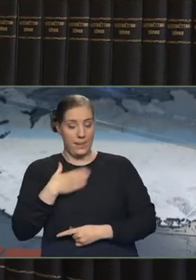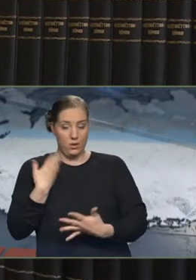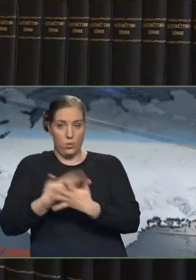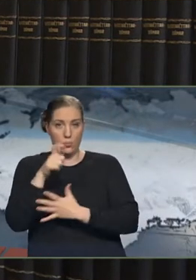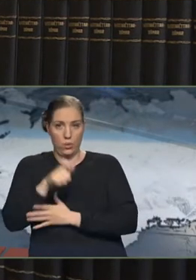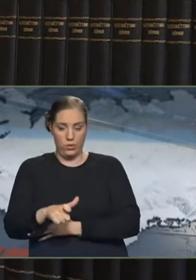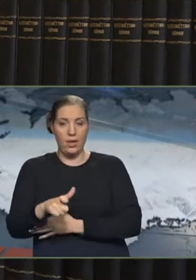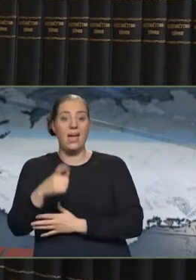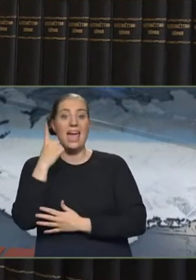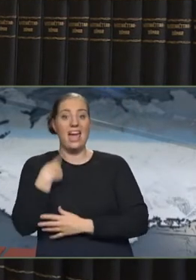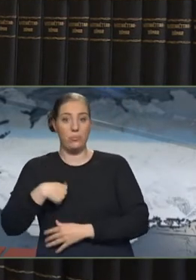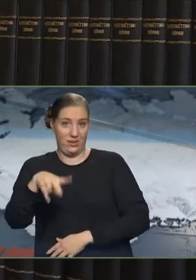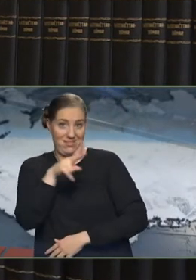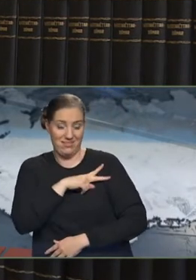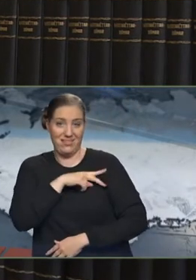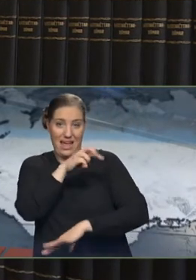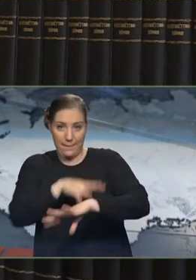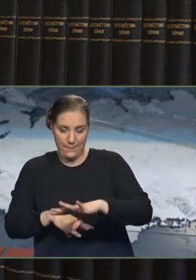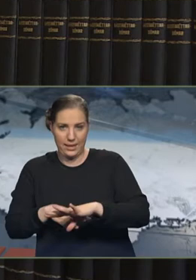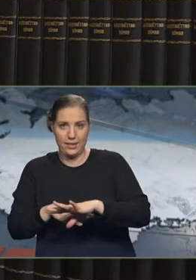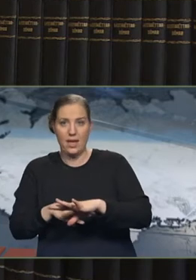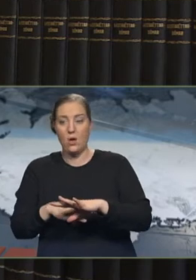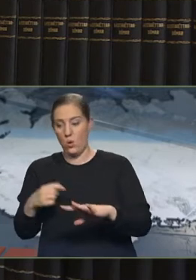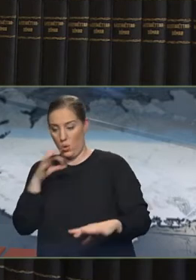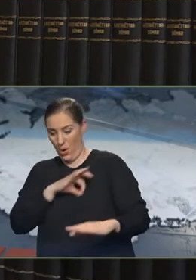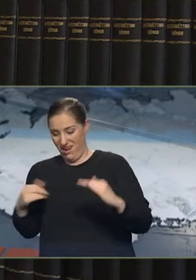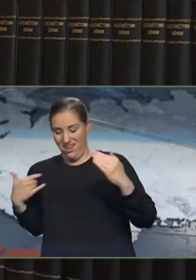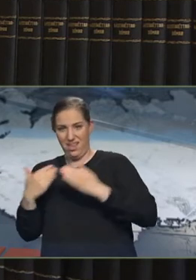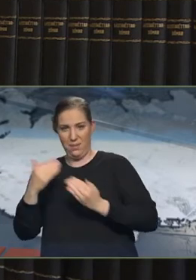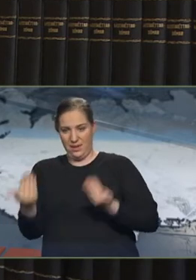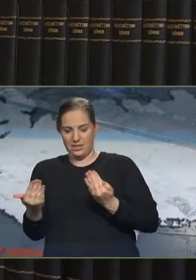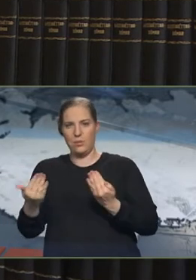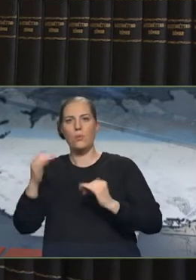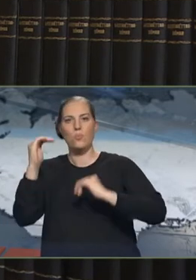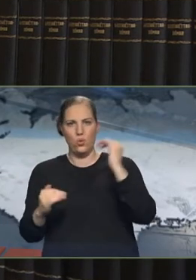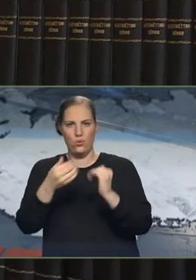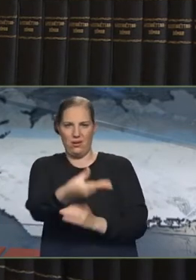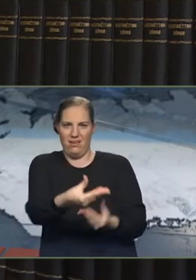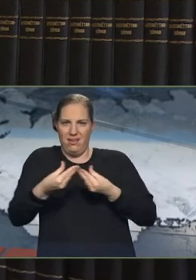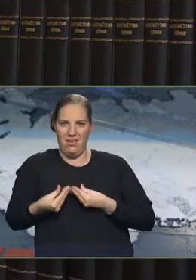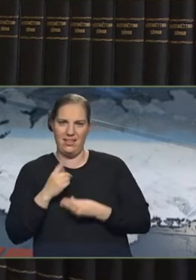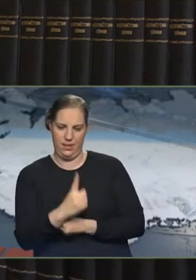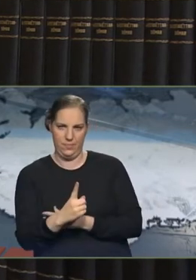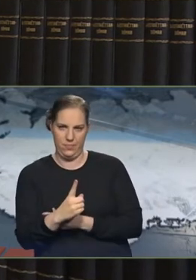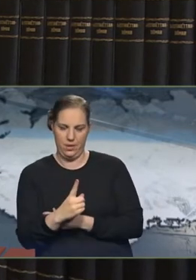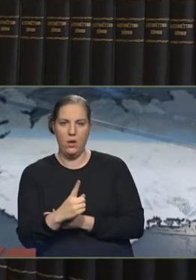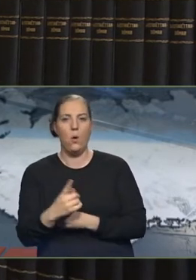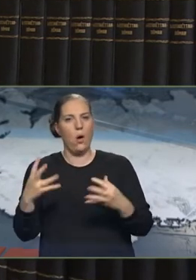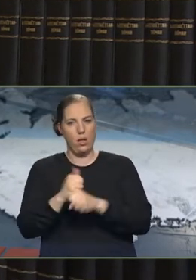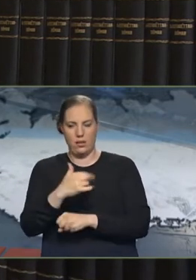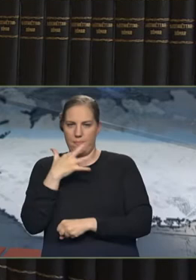hefði haft ef hann hefði hlotið skipan og hann var bara að tala hann hafa leitt þæði ljós í málaræsturinn möttum að ef að